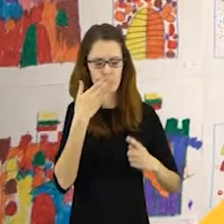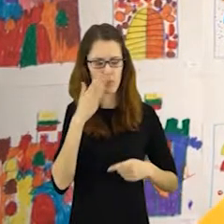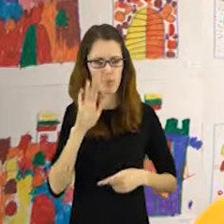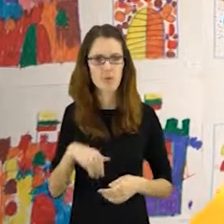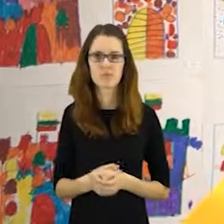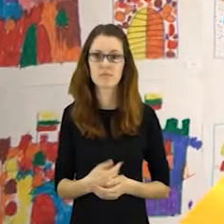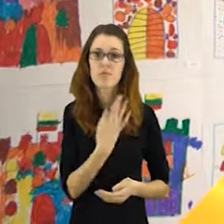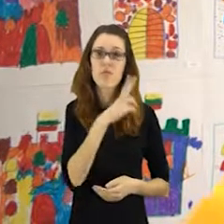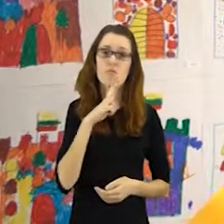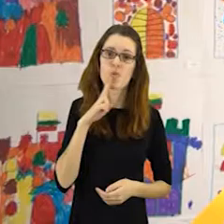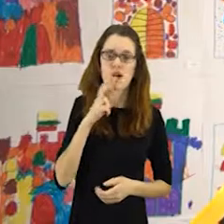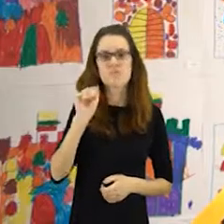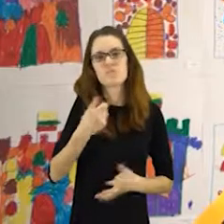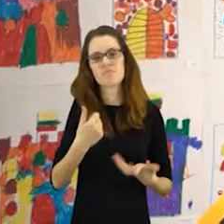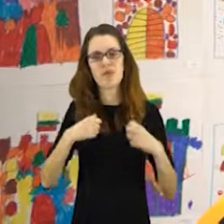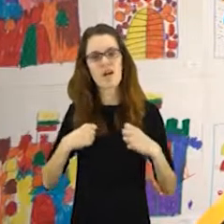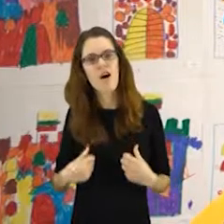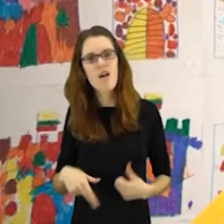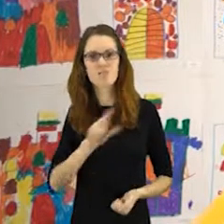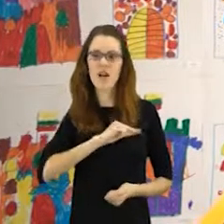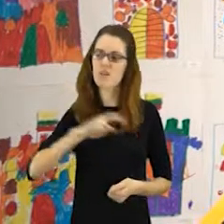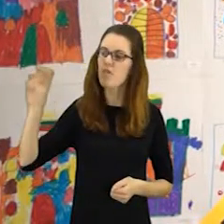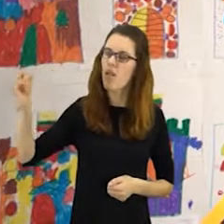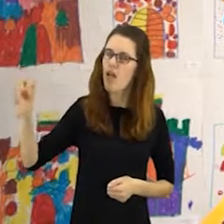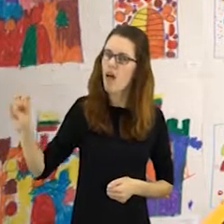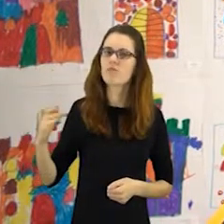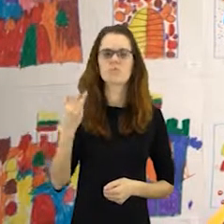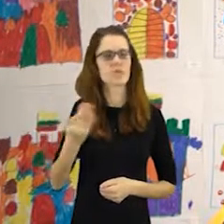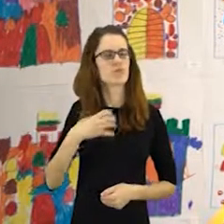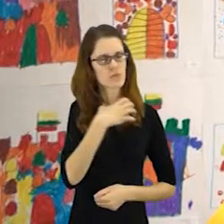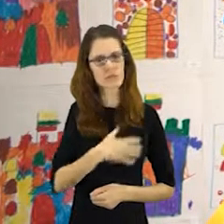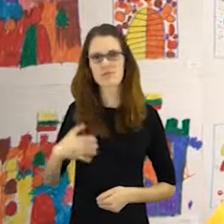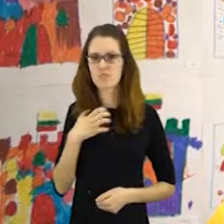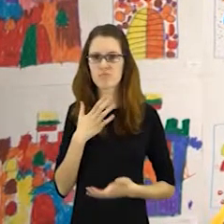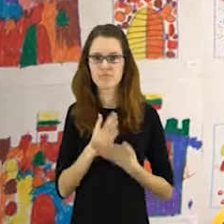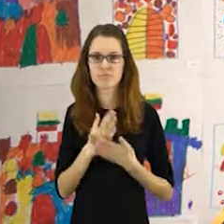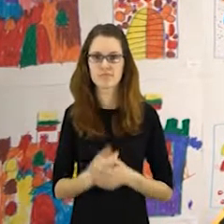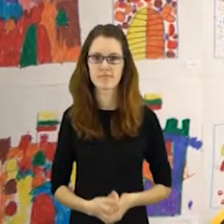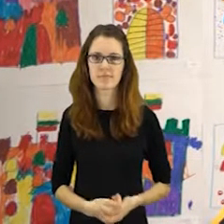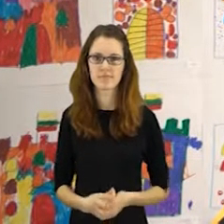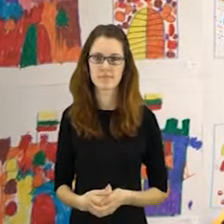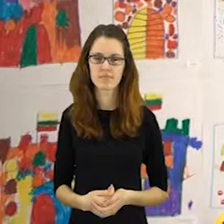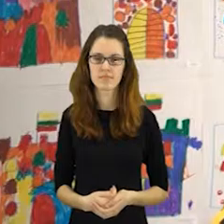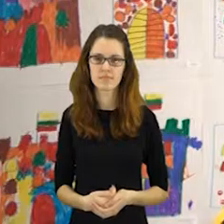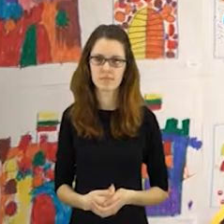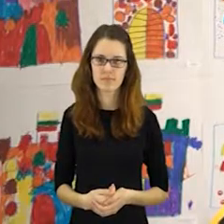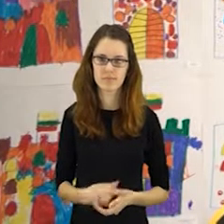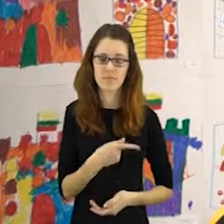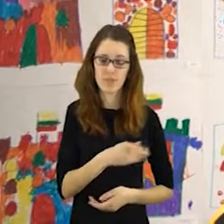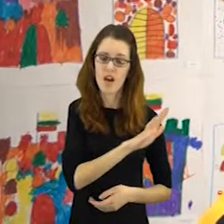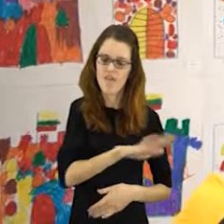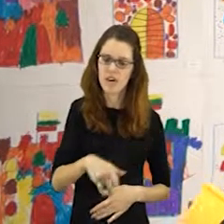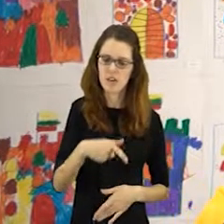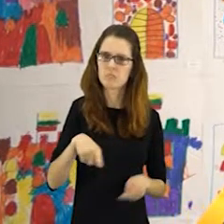negalia, taigi mamos gali atsidūsti, mamos gali išėti į darbą, gali grįžti į darbo rinką. Tai labai svarbu ir iš